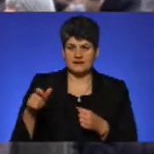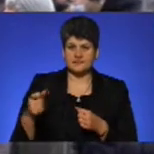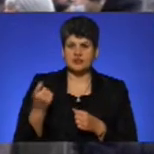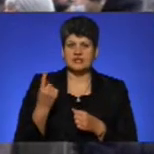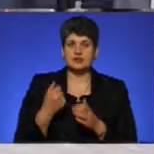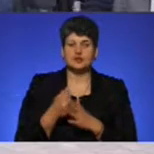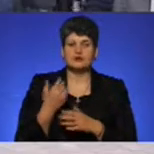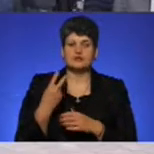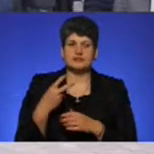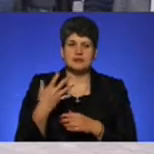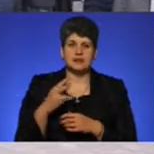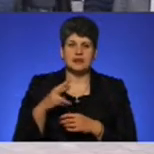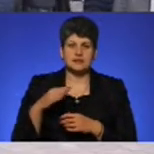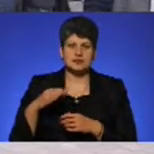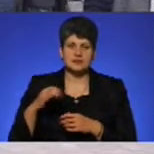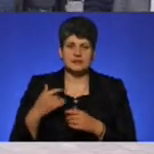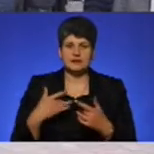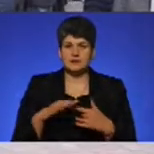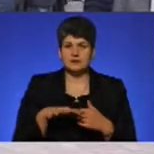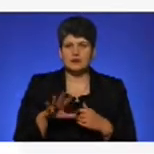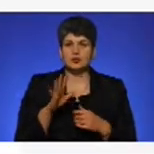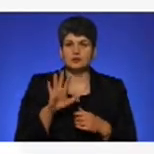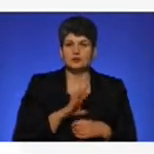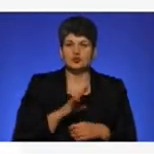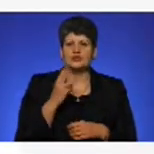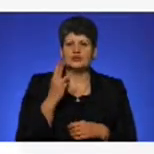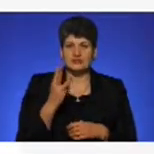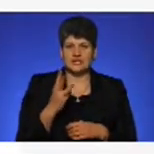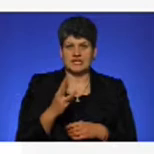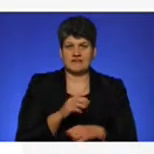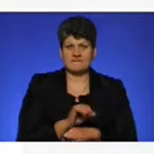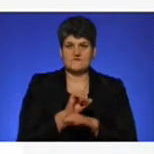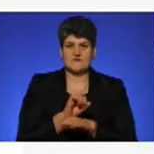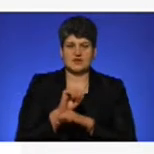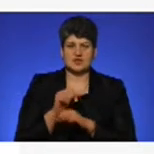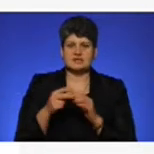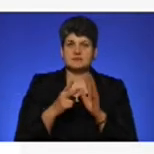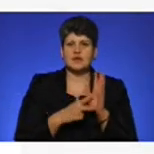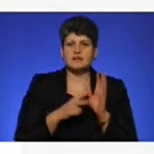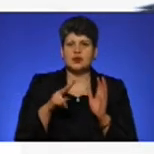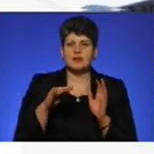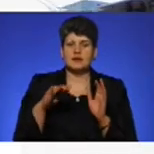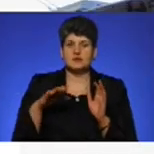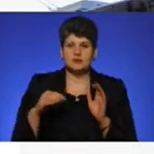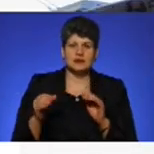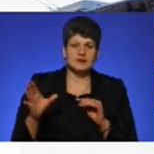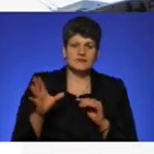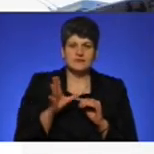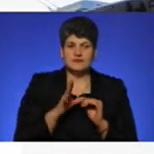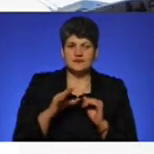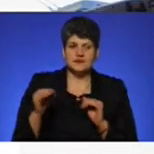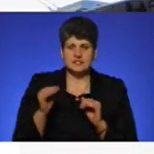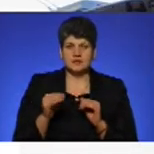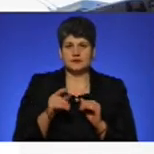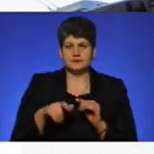листопада на театральному майдані відбулось три віча. 17 листопада вартість приїзду у тролейбуса для всіх пасажирів, незалежно від